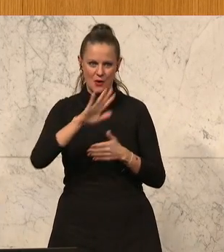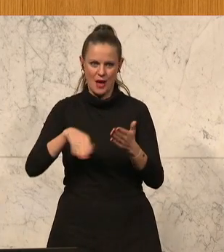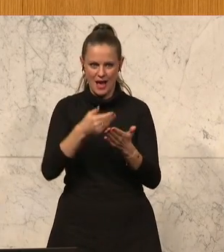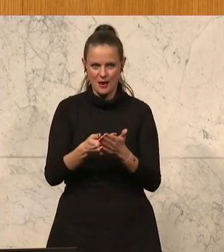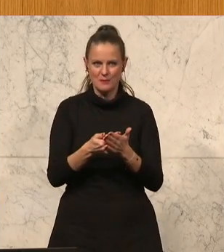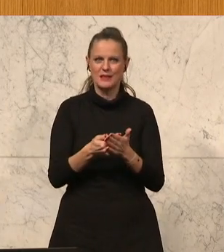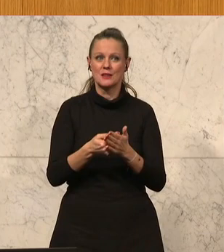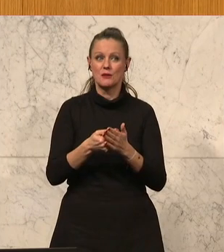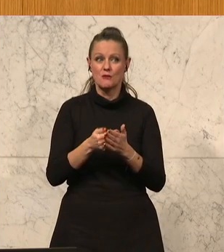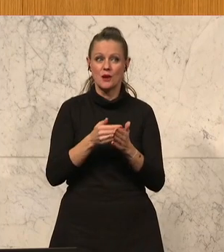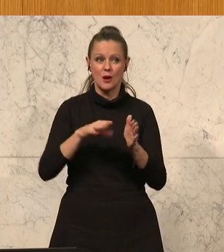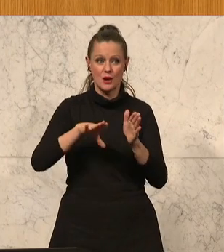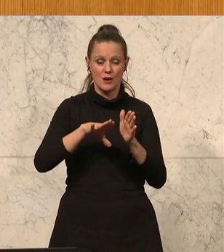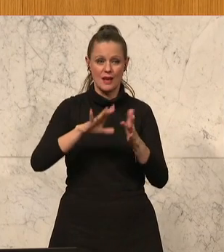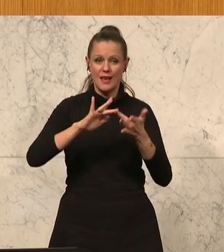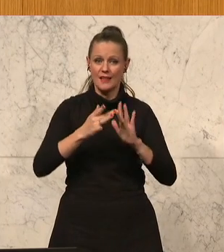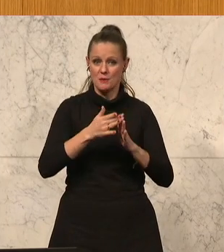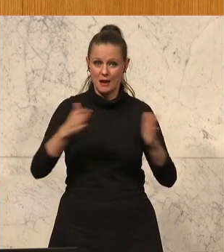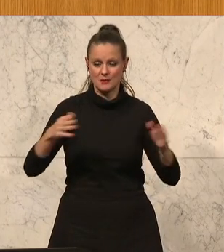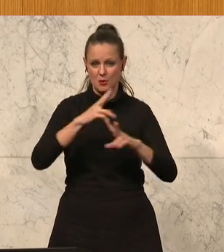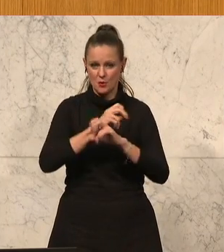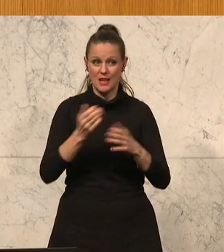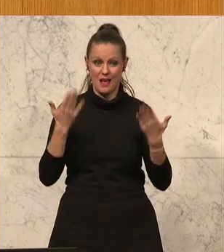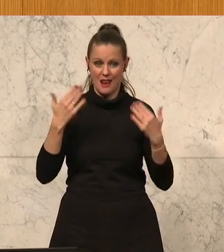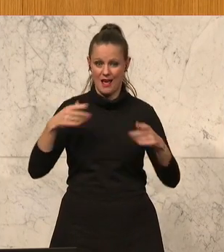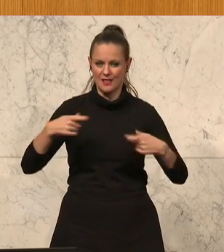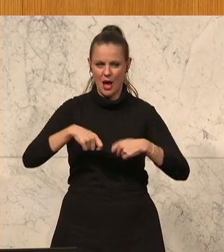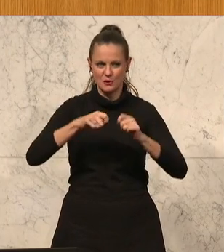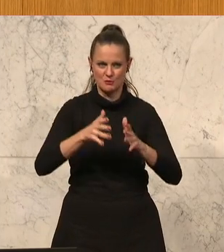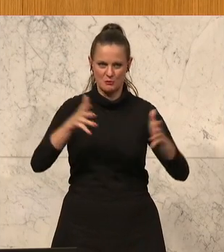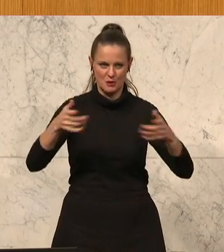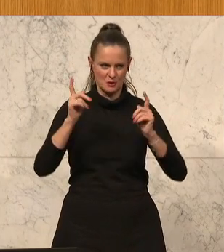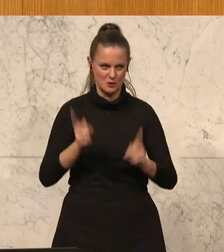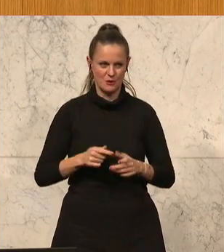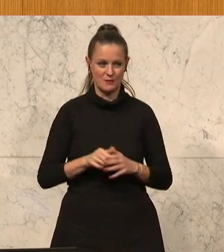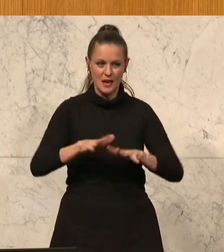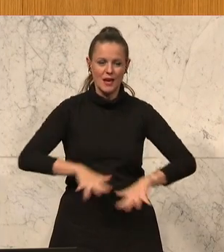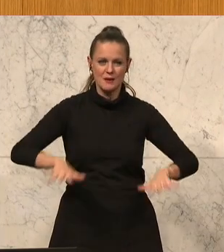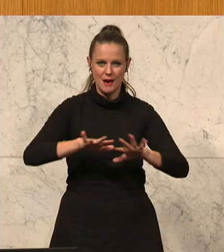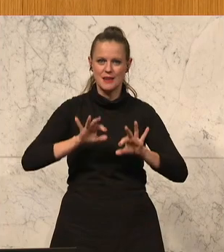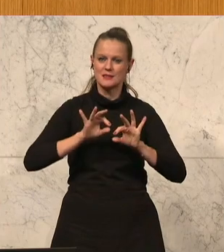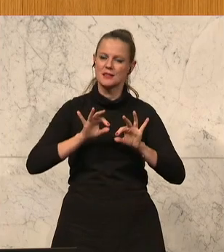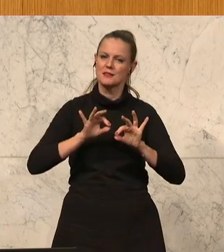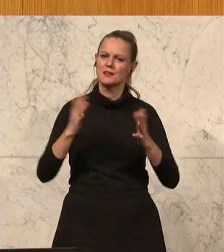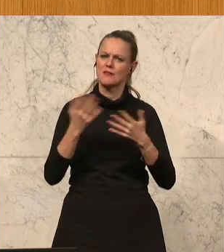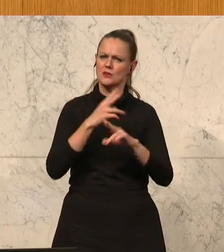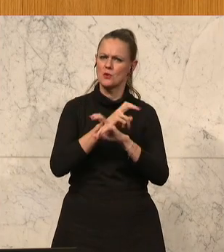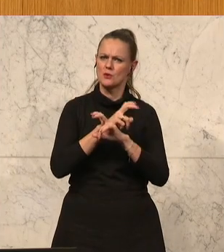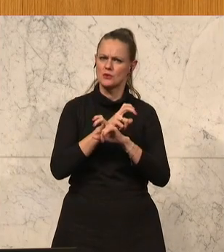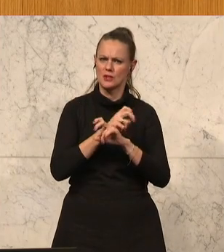gestellt, um Breitband in Österreich und vor allem im ländlichen Raum auszubauen. Grundlage hierfür ist die österreichische